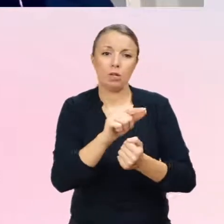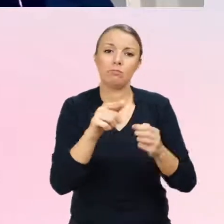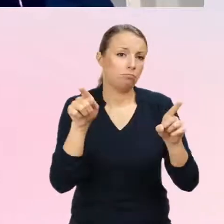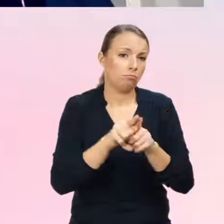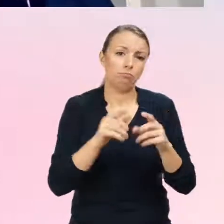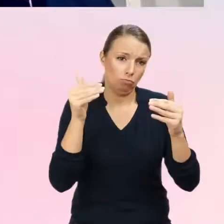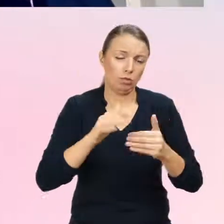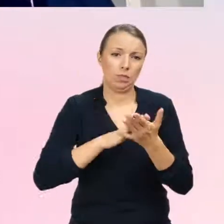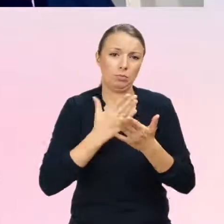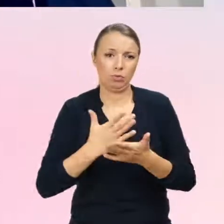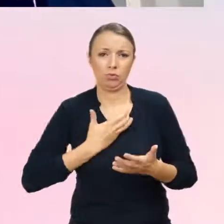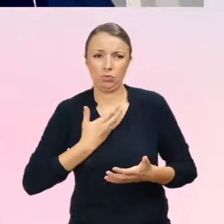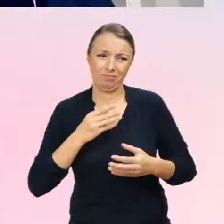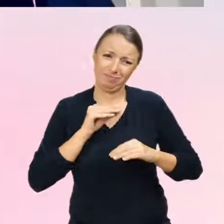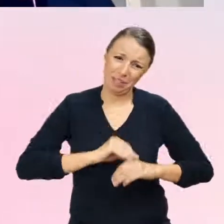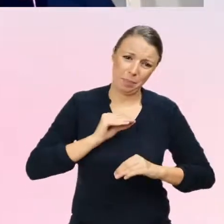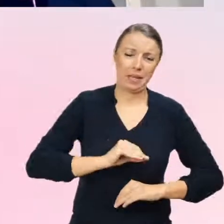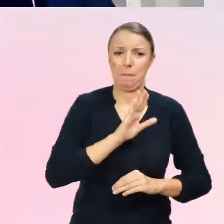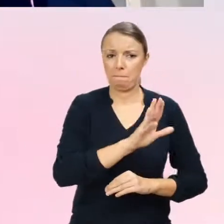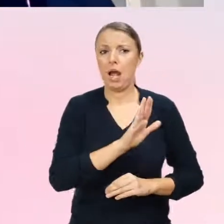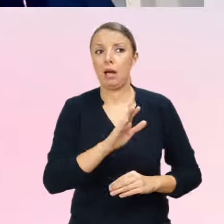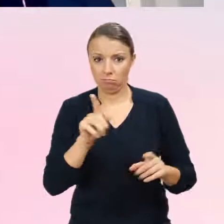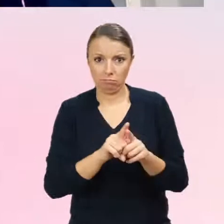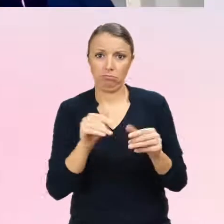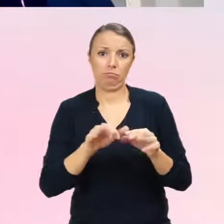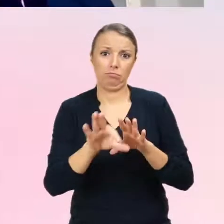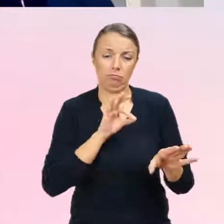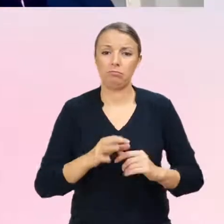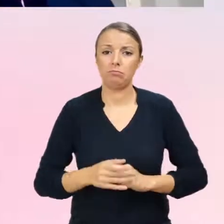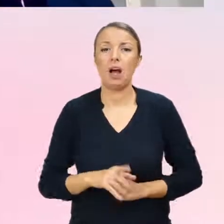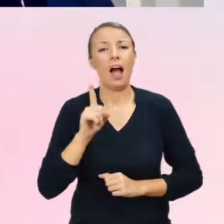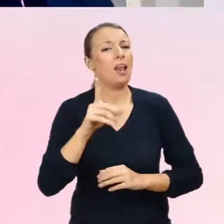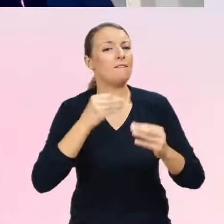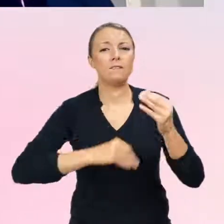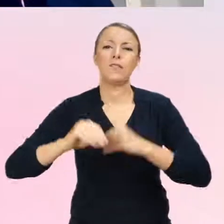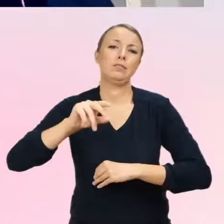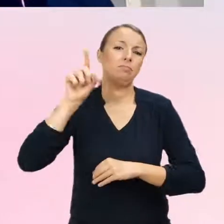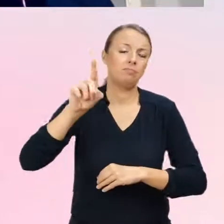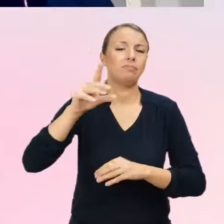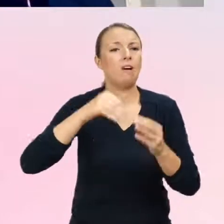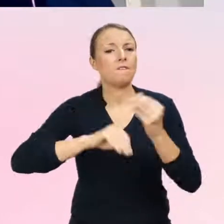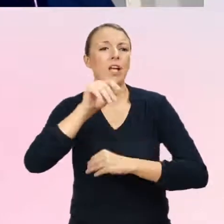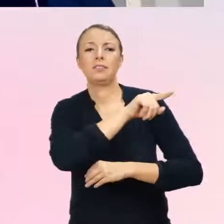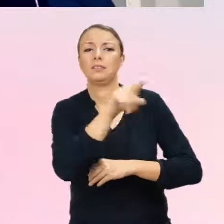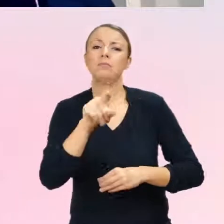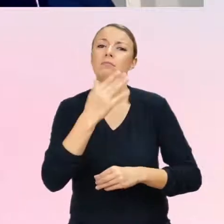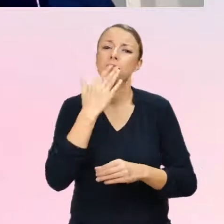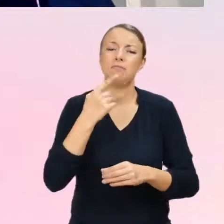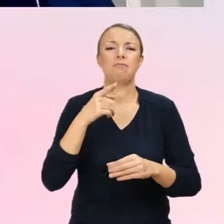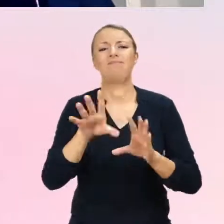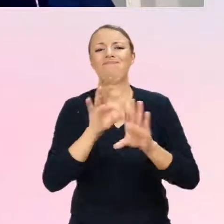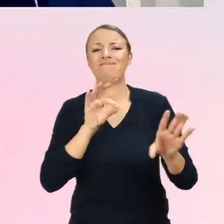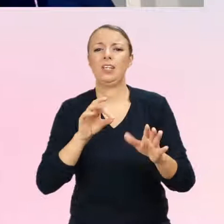objawy depresyjne. Ale najczęściej wskazywały te osoby właśnie na te objawy lęku, objawy